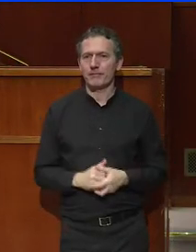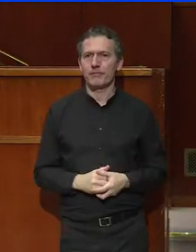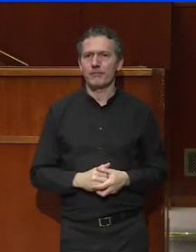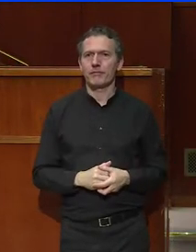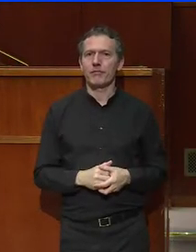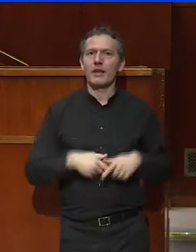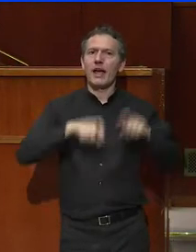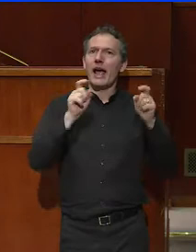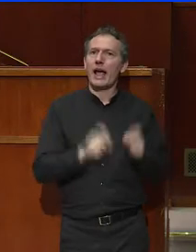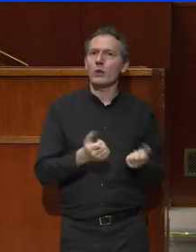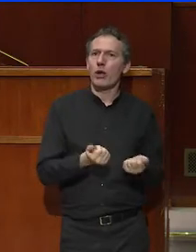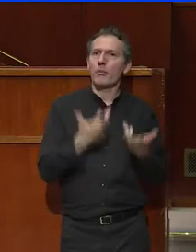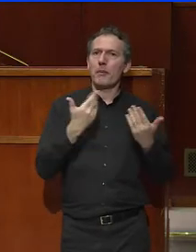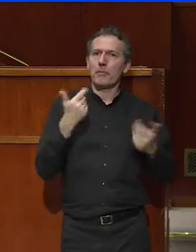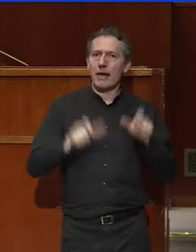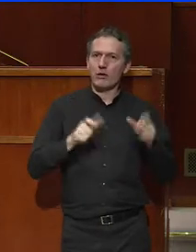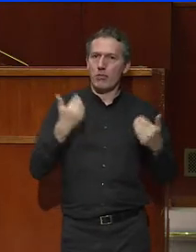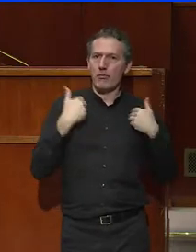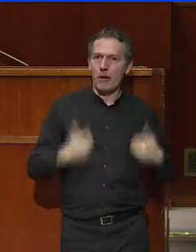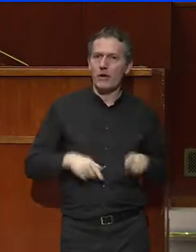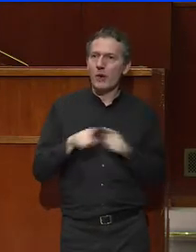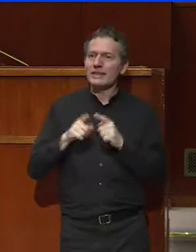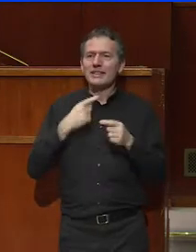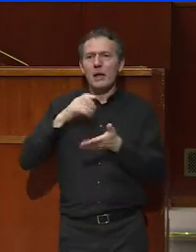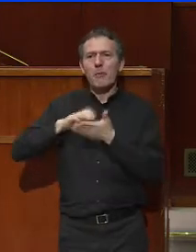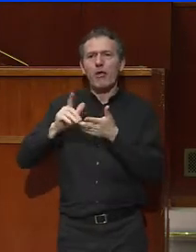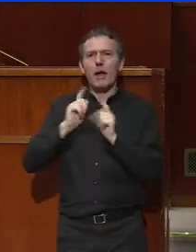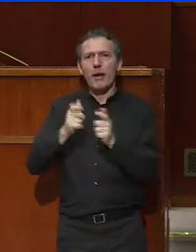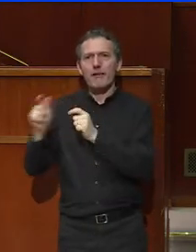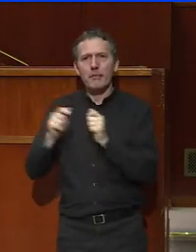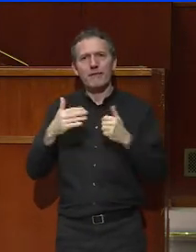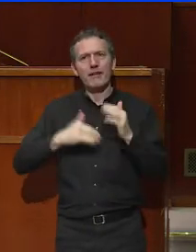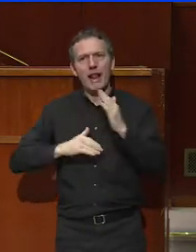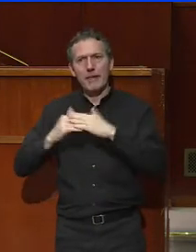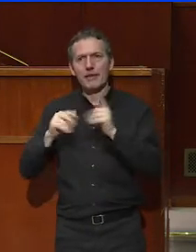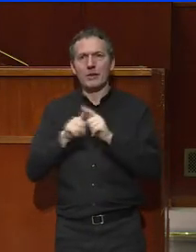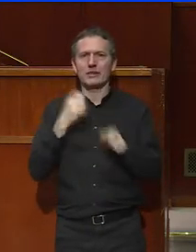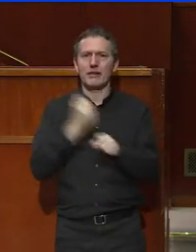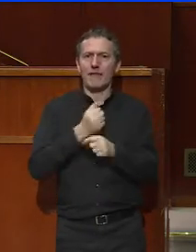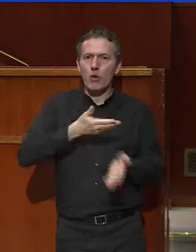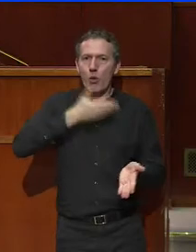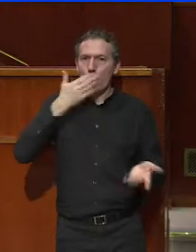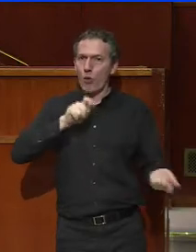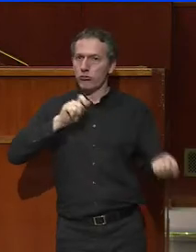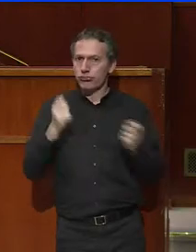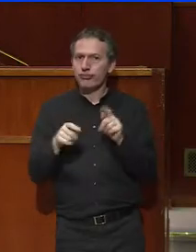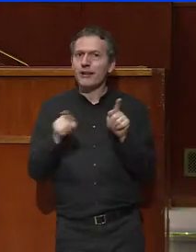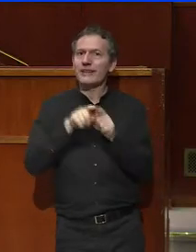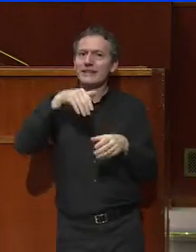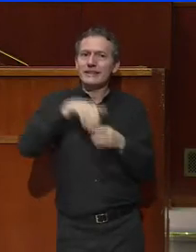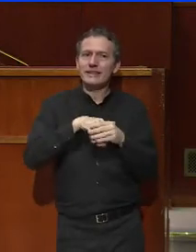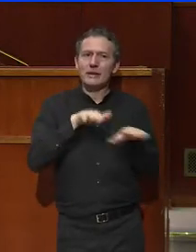Réduction du nombre de membres. Limitation du nombre de mandats successifs. Amélioration du travail. Modification des